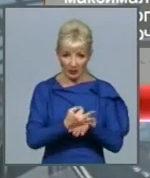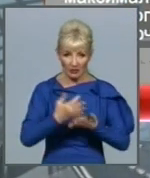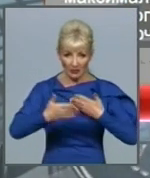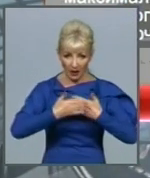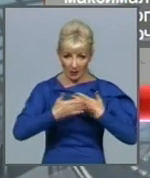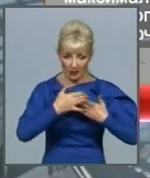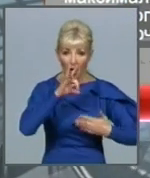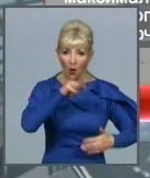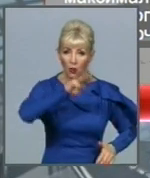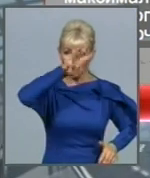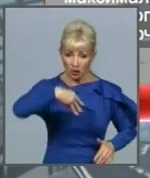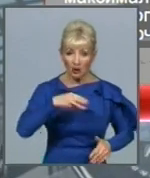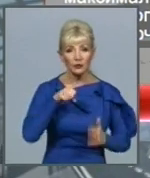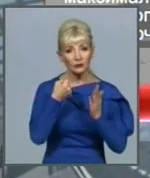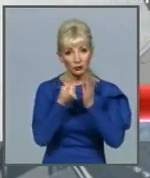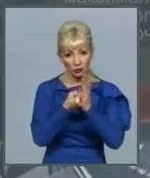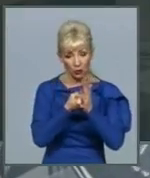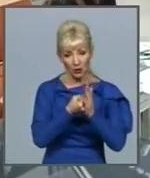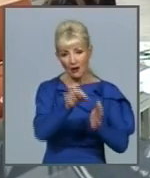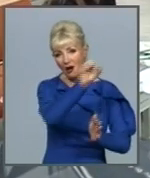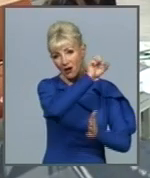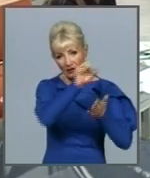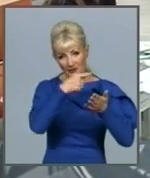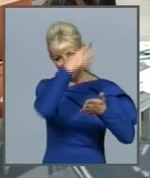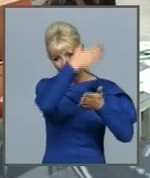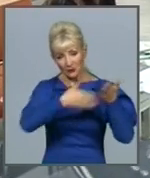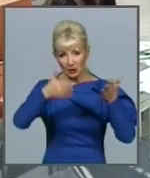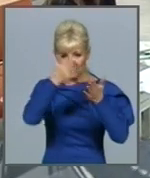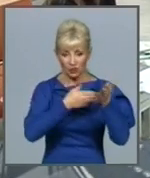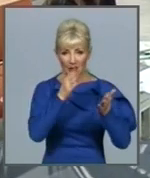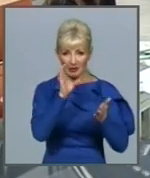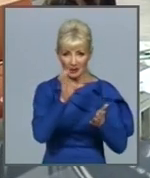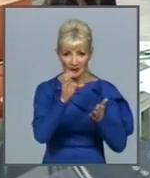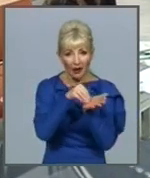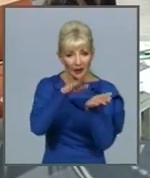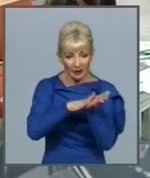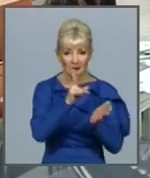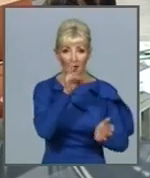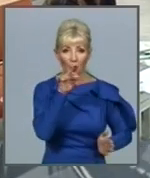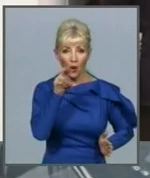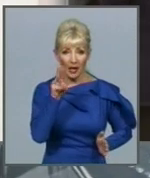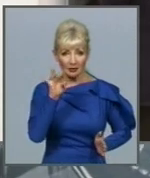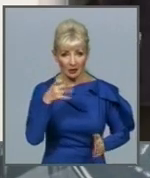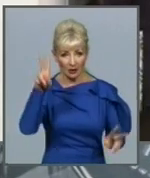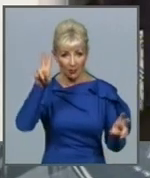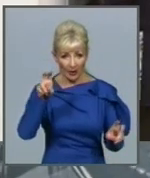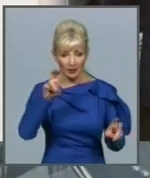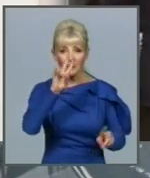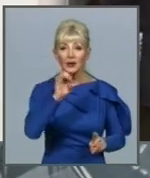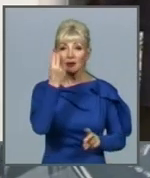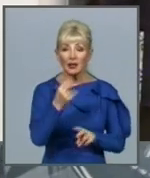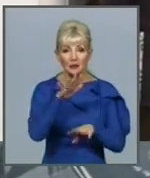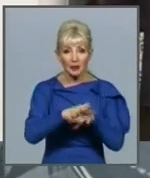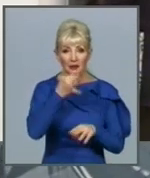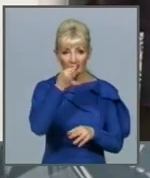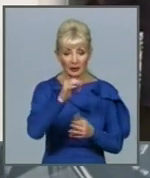виключення з реєстру колекторських компаній. У Нацбанку зазначають, що головною засадою документу є врегулювання